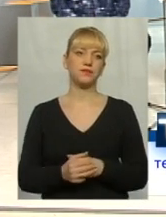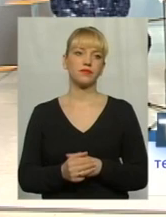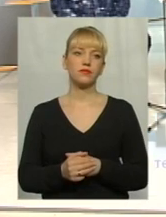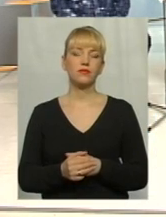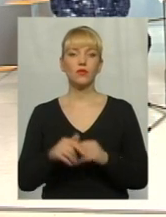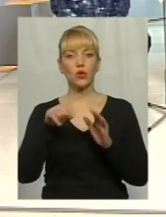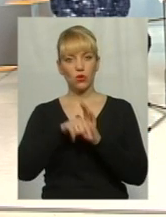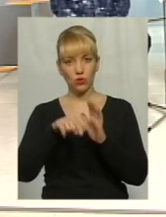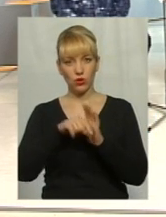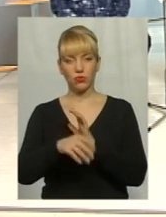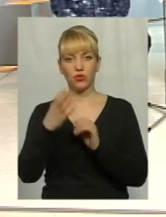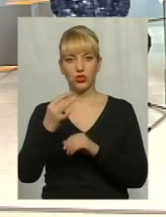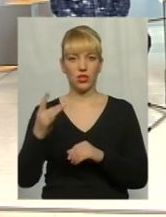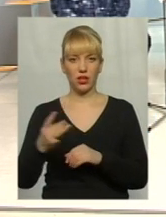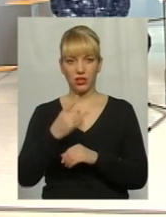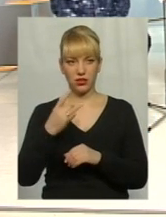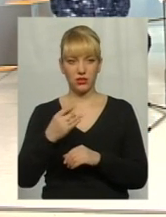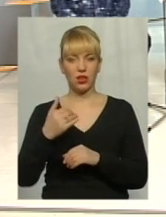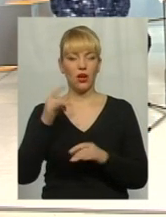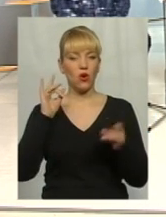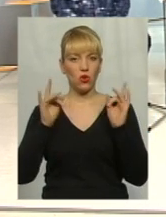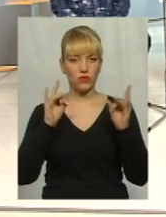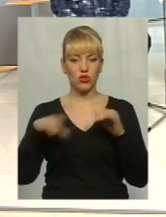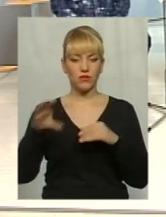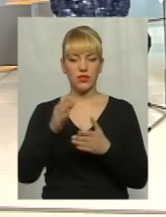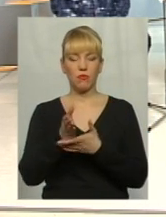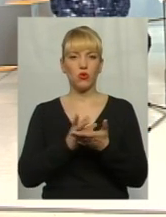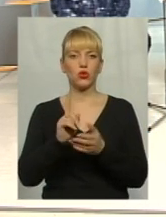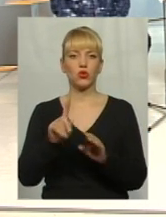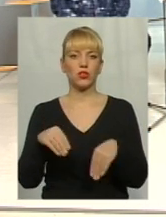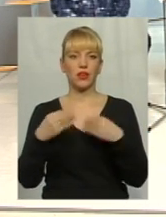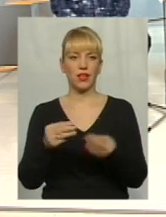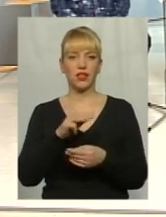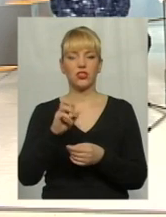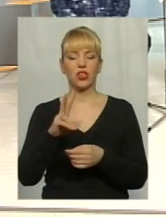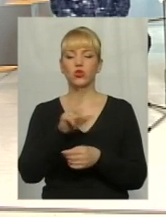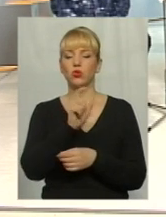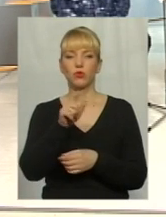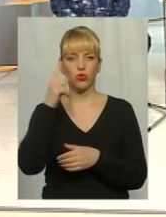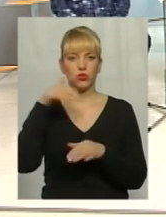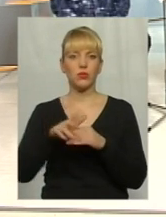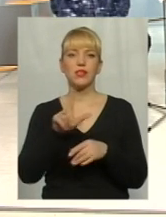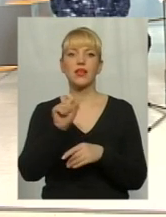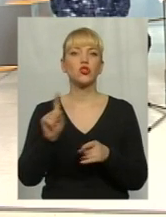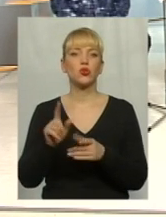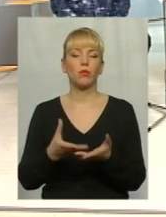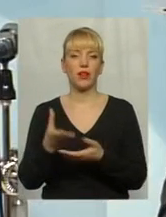Тобто, ще раз хочу, мабуть, озвучу всі послуги, які надає ЖЕК, щоб люди розуміли, за що вони платять.